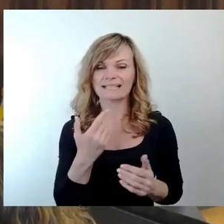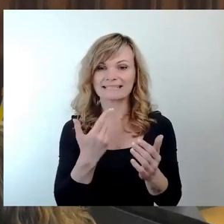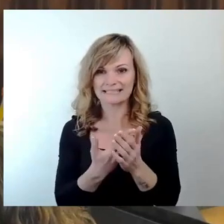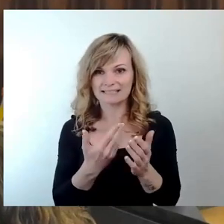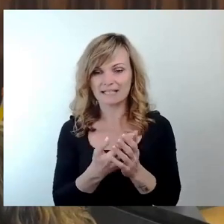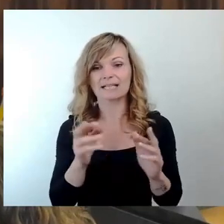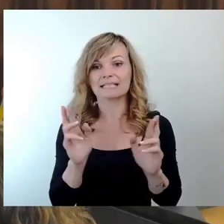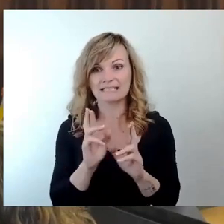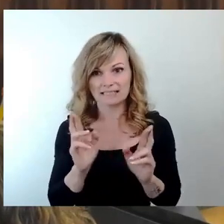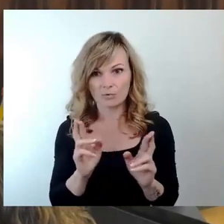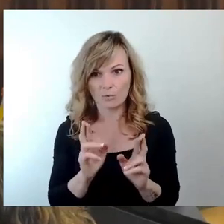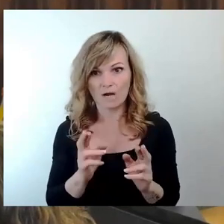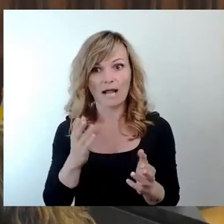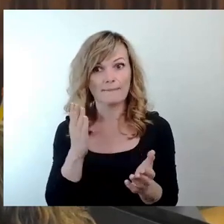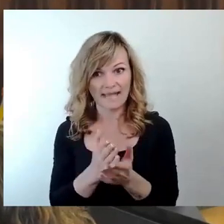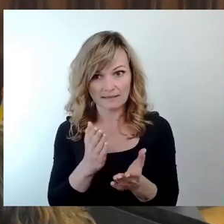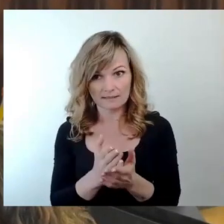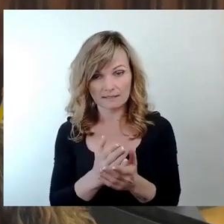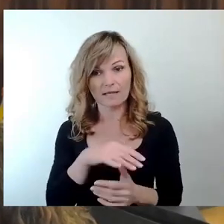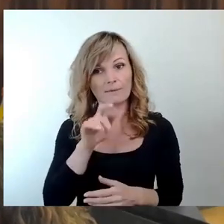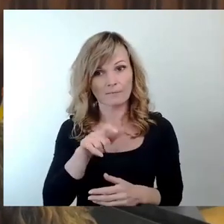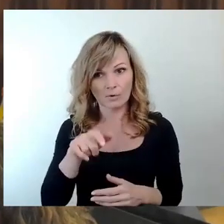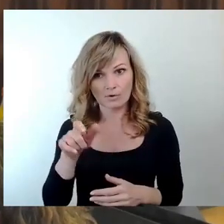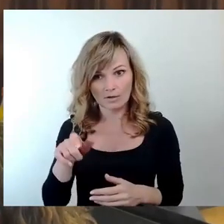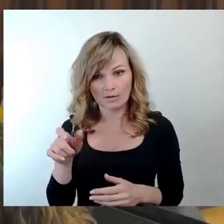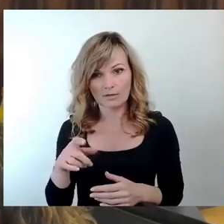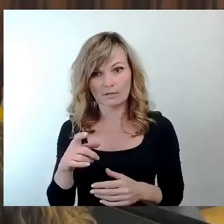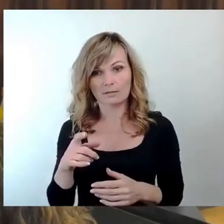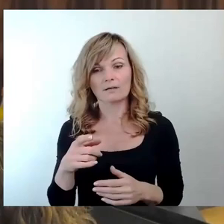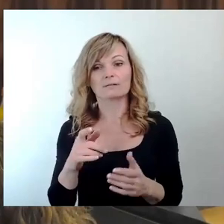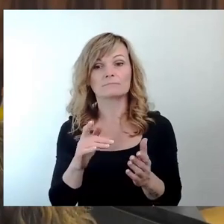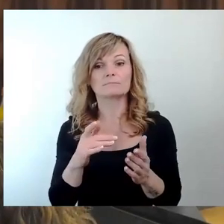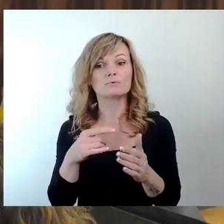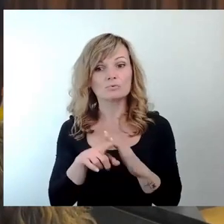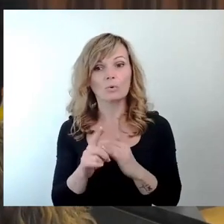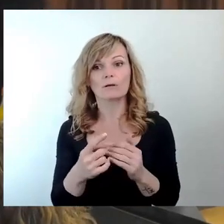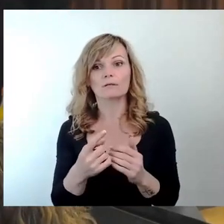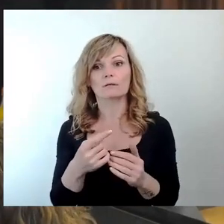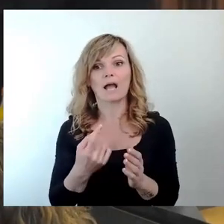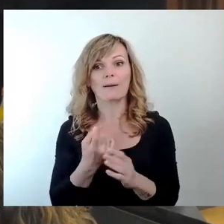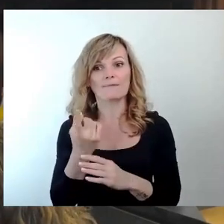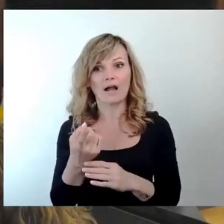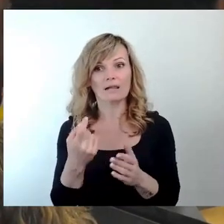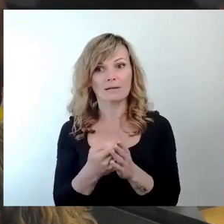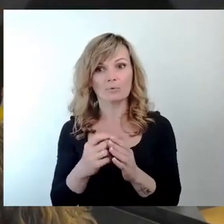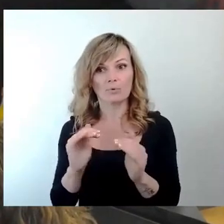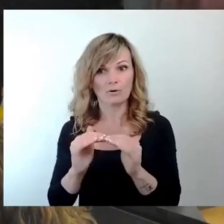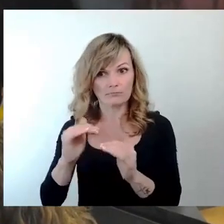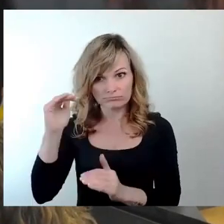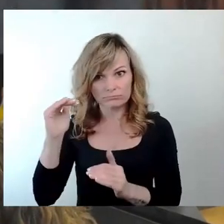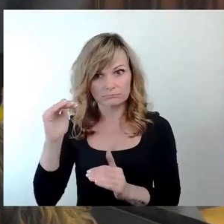von den Bürgerinnen und Bürgern durch höhere Abfallgebühren zu tragen wären. Ist in diesem